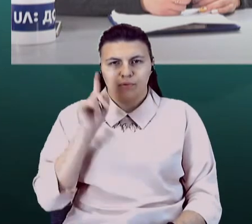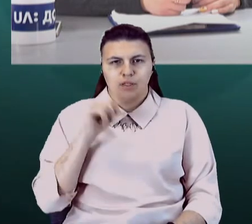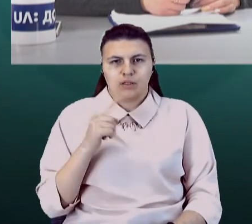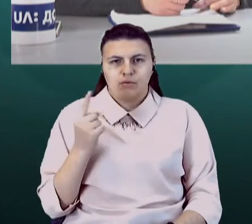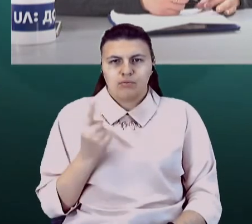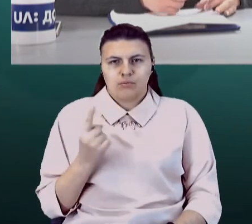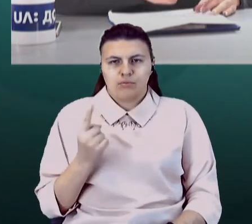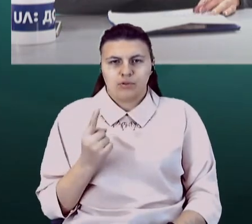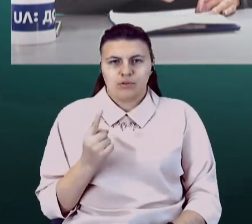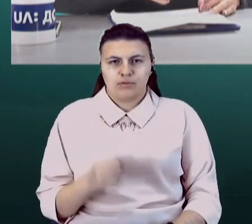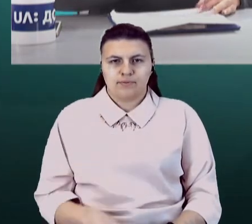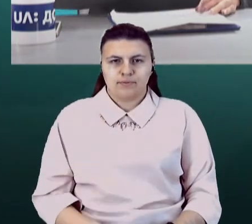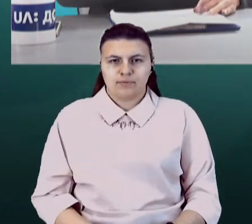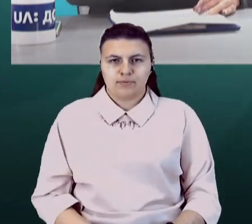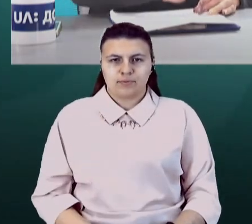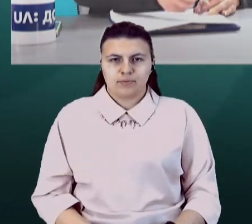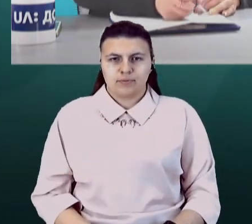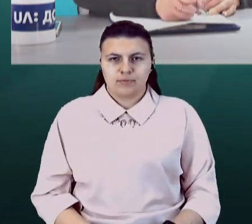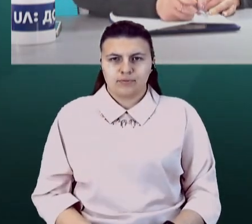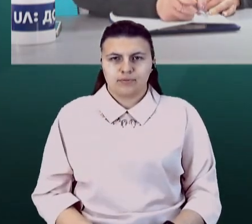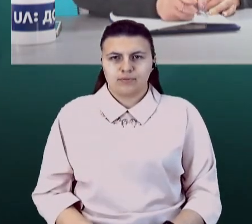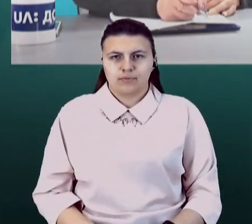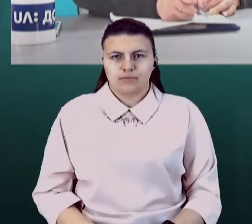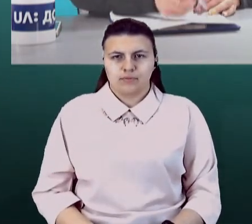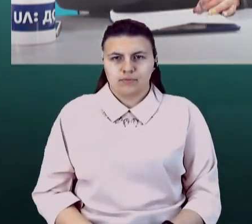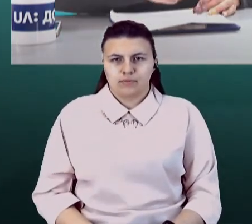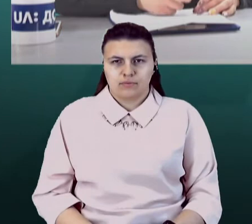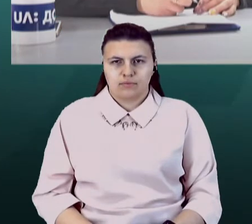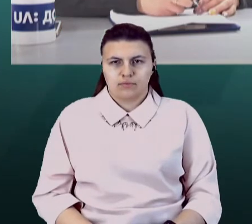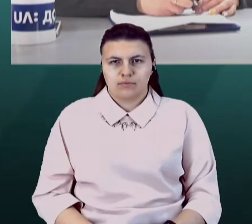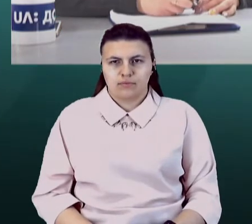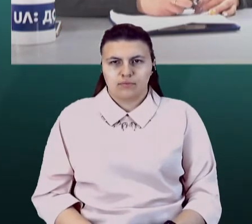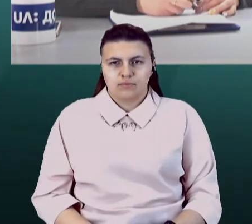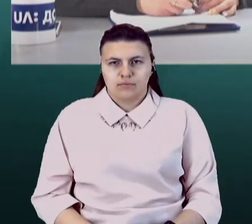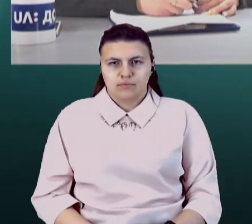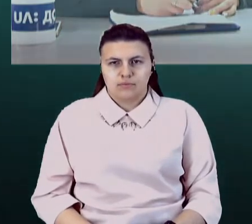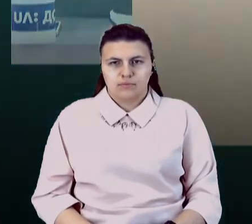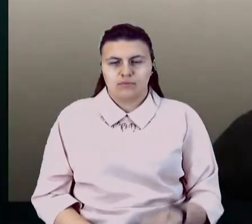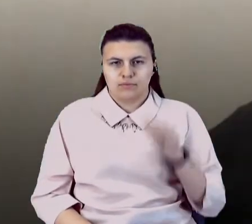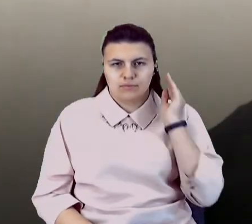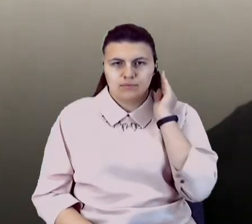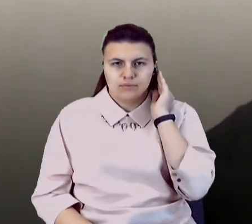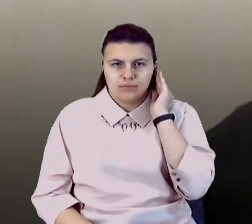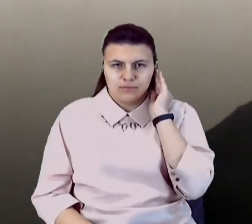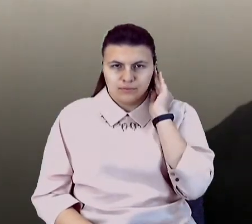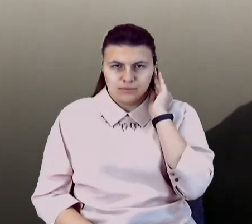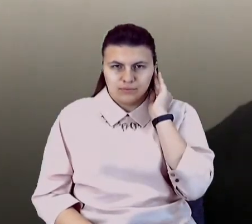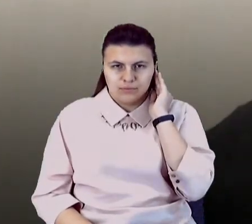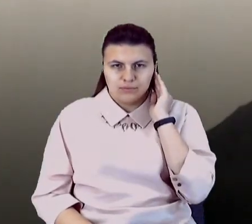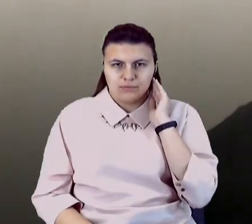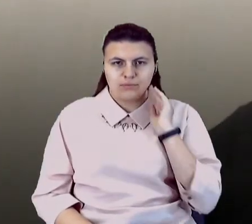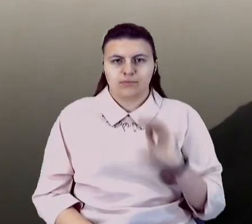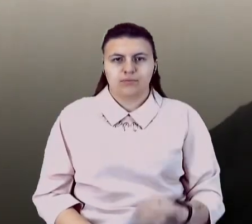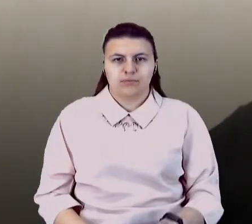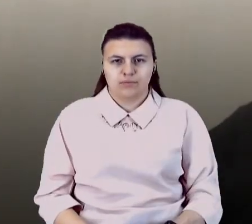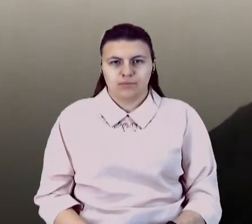все, що сказала ця панія маєчнею, ми виштували свої, тепер ефірно, і вони працюють.